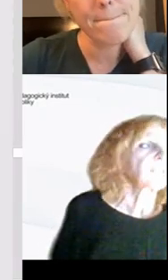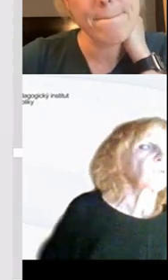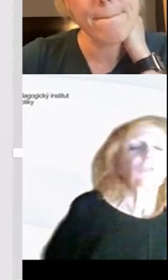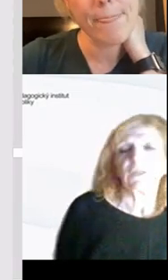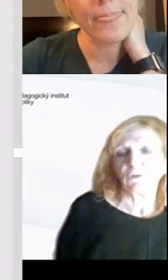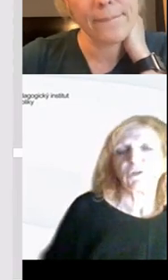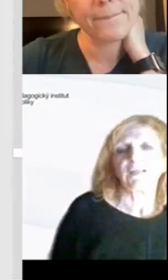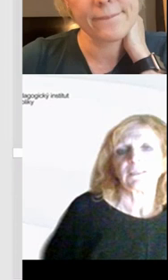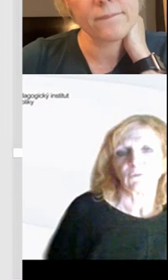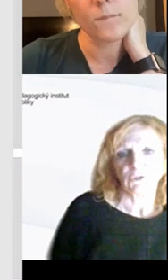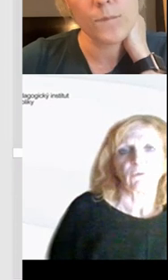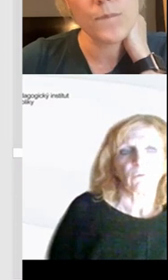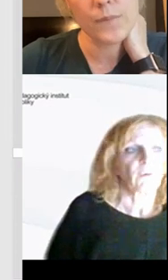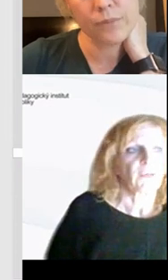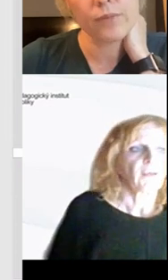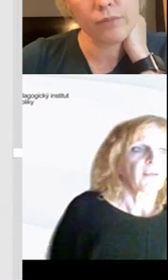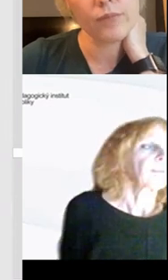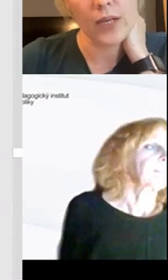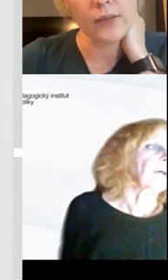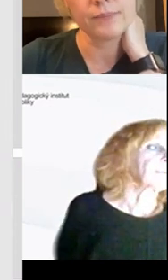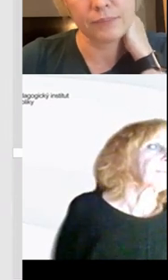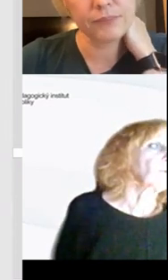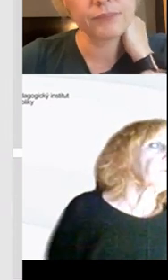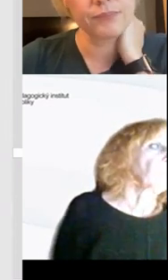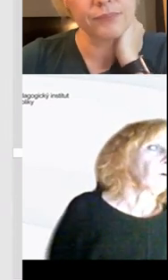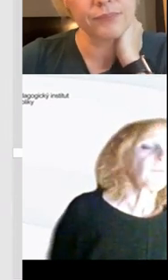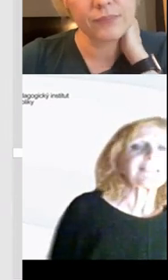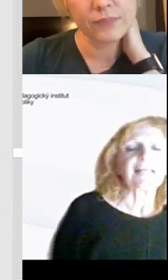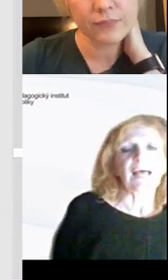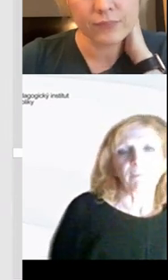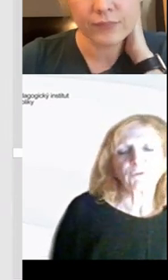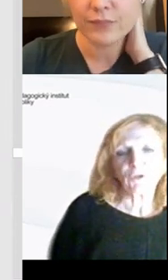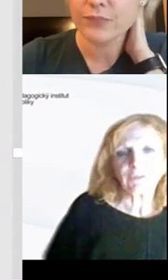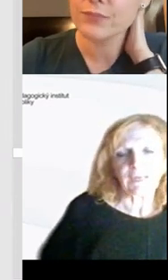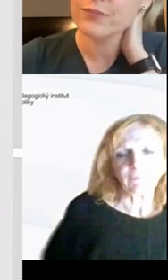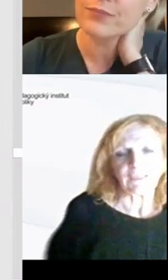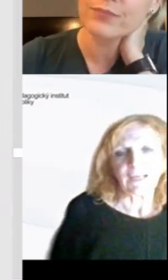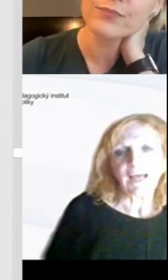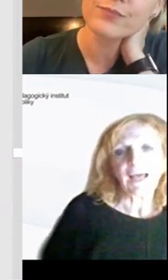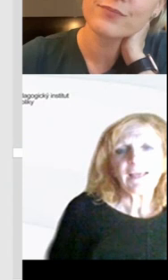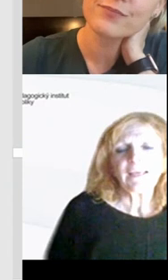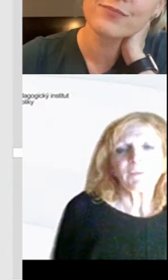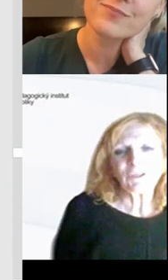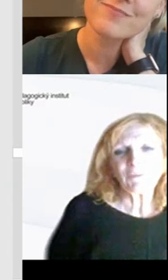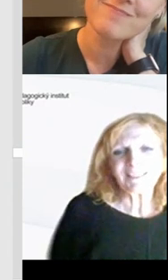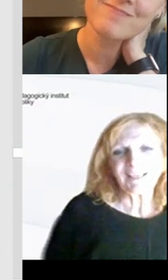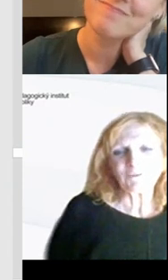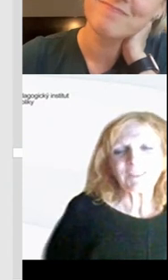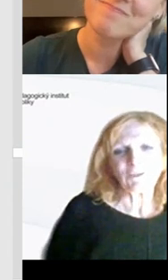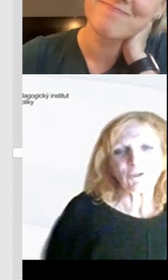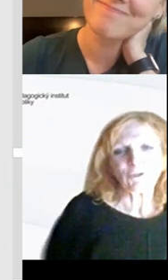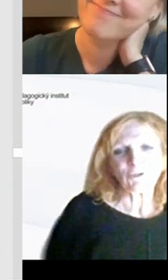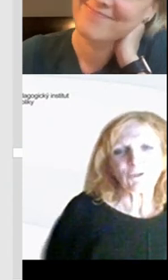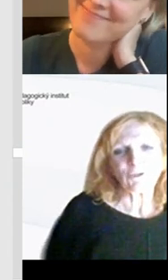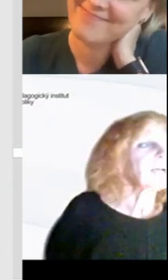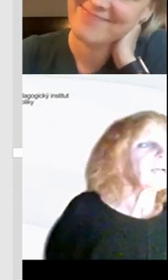tvorby se všichni naši žáci nedostanou. Tak, děkuji moc a pozor, kterám tada, blížíme se ke